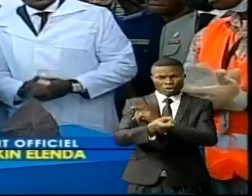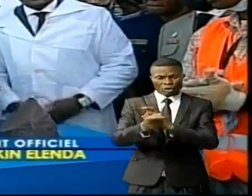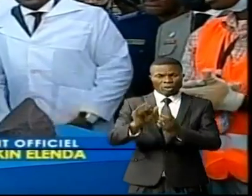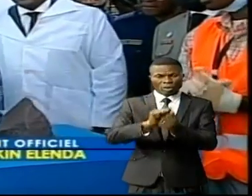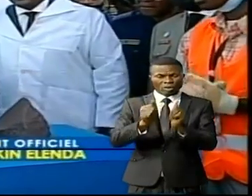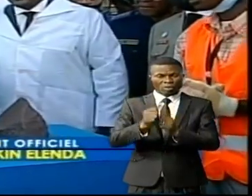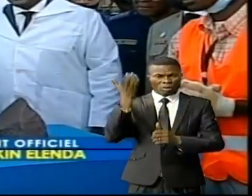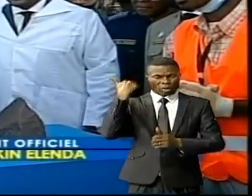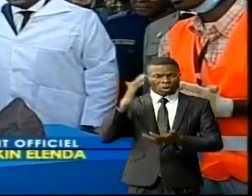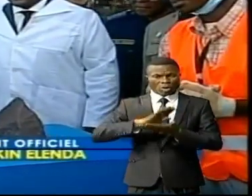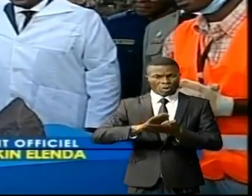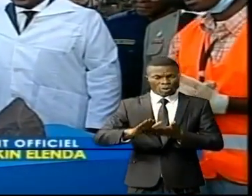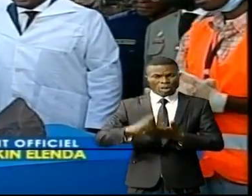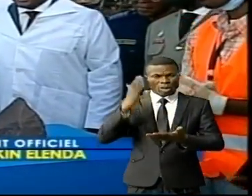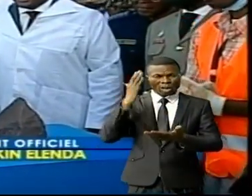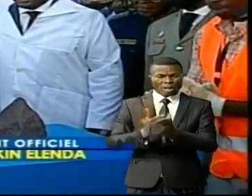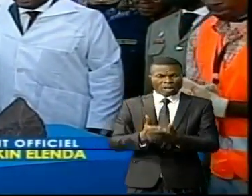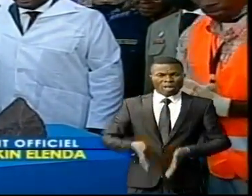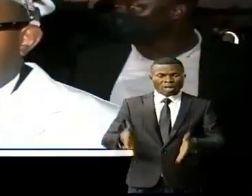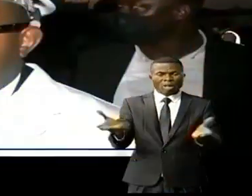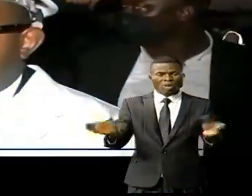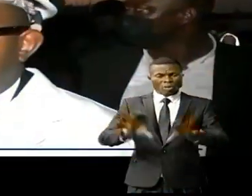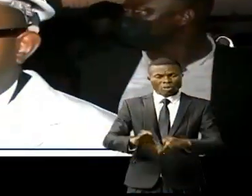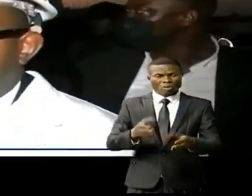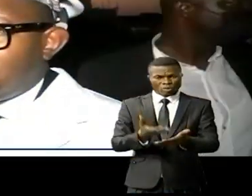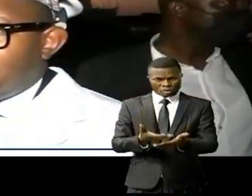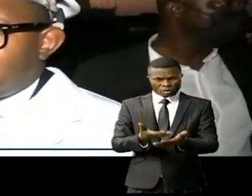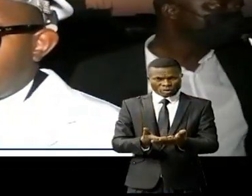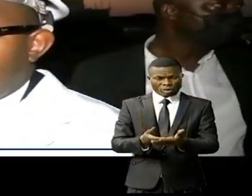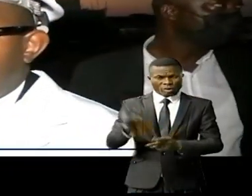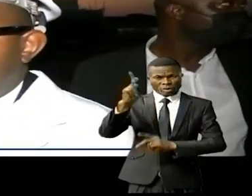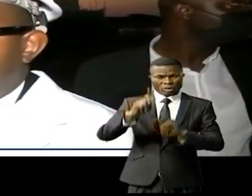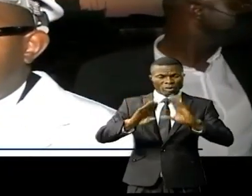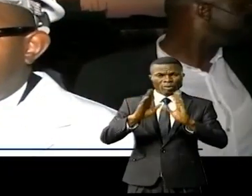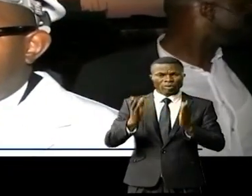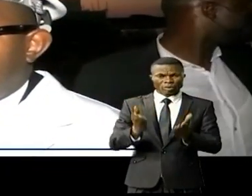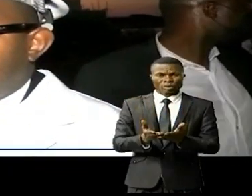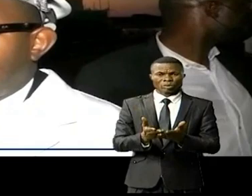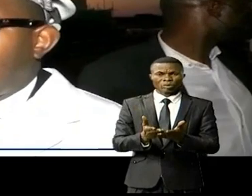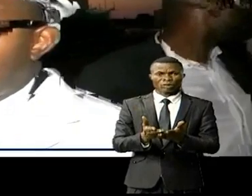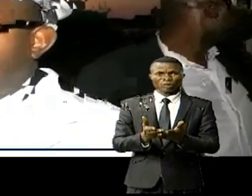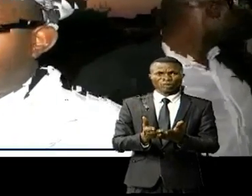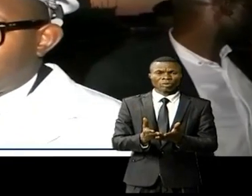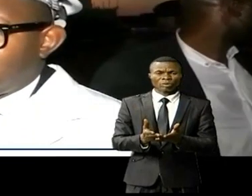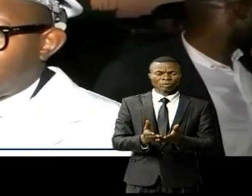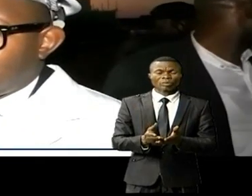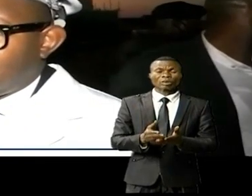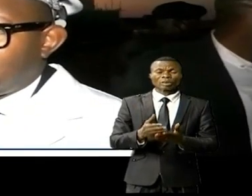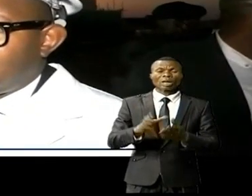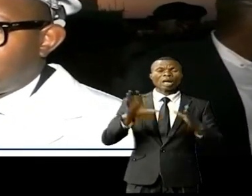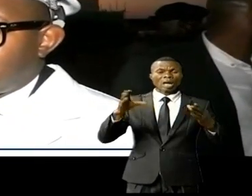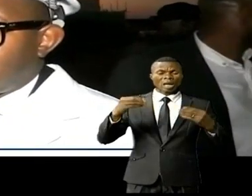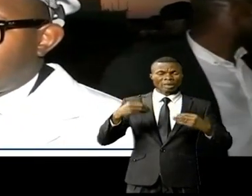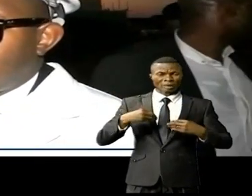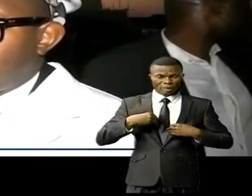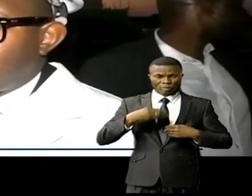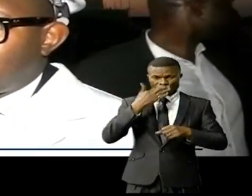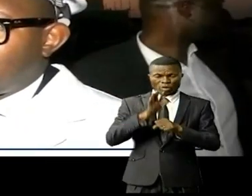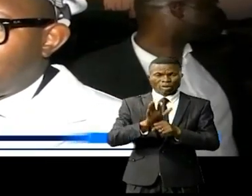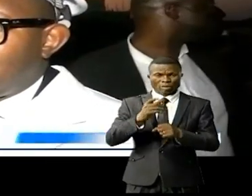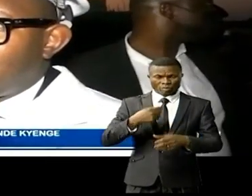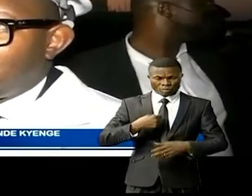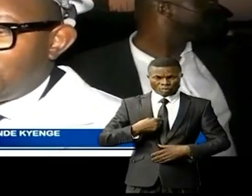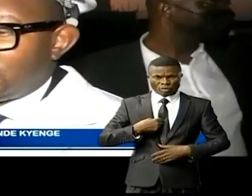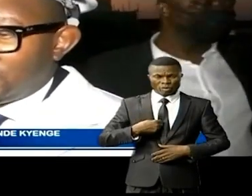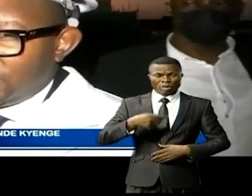desserte en eau et la lutte contre les érosions. La population peut qu'elle soit rassurée parce que son excellence, monsieur